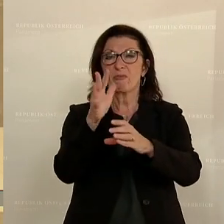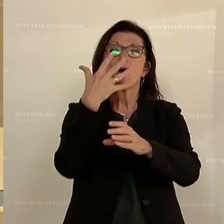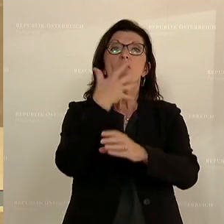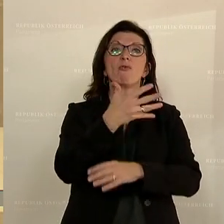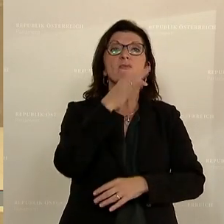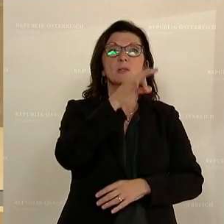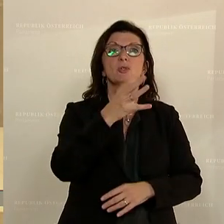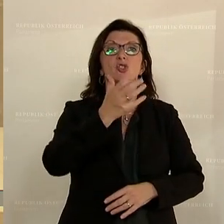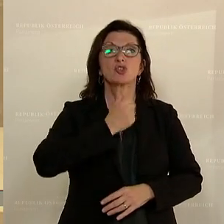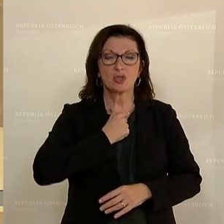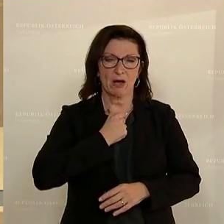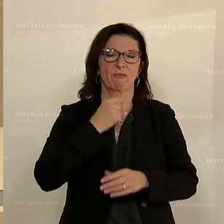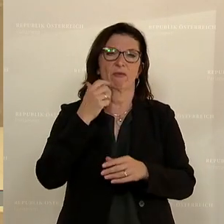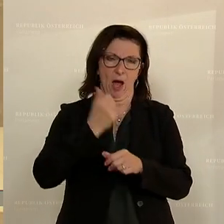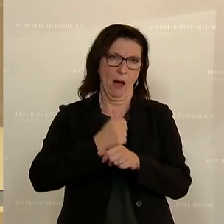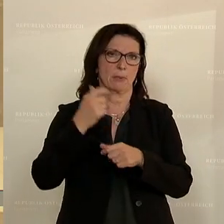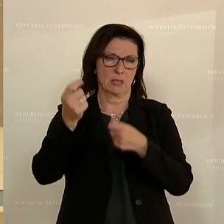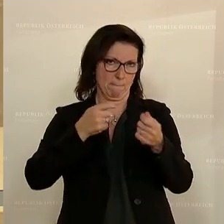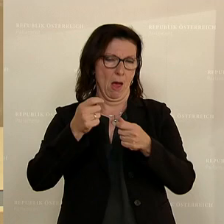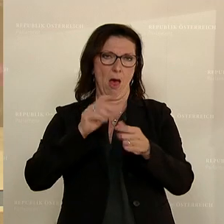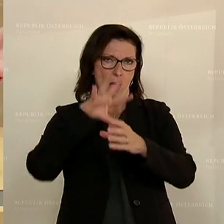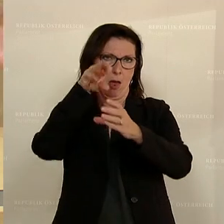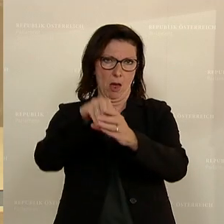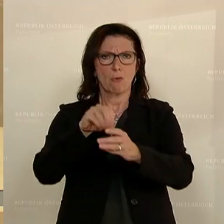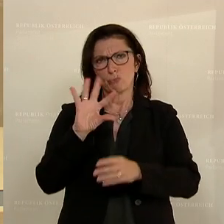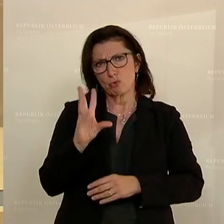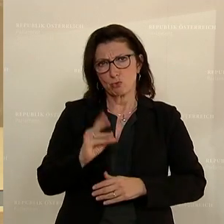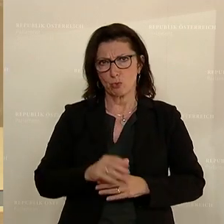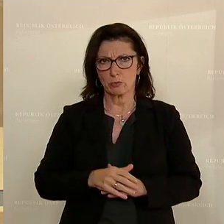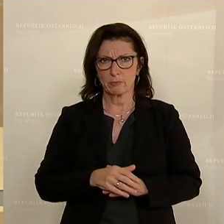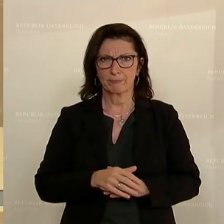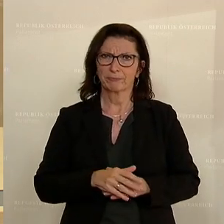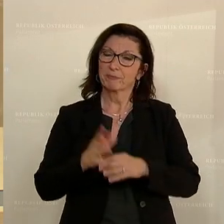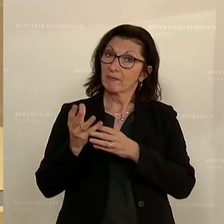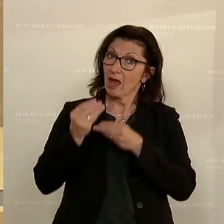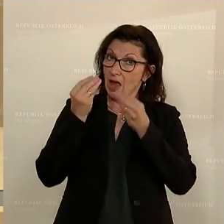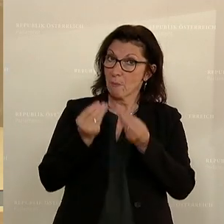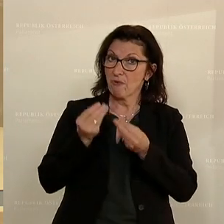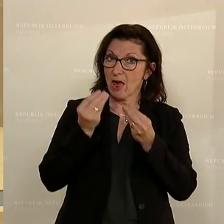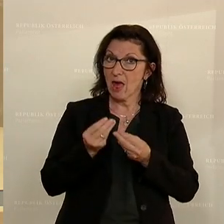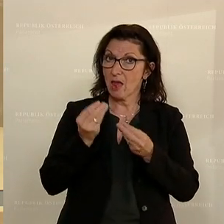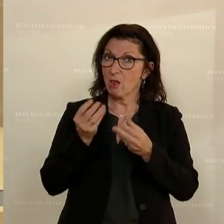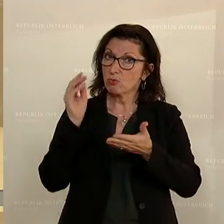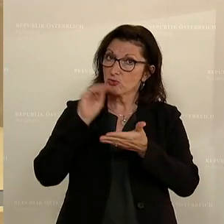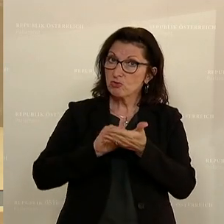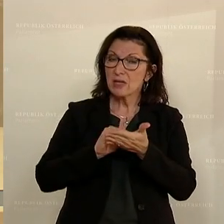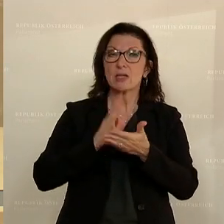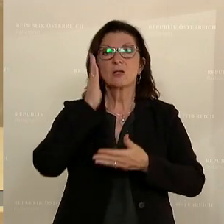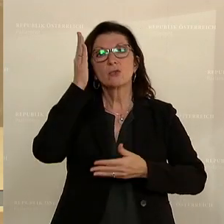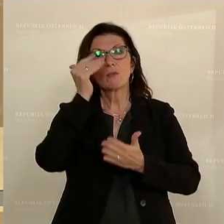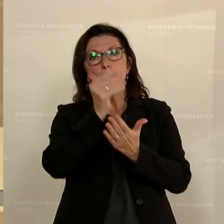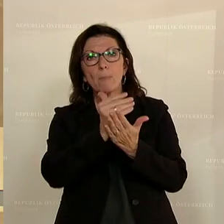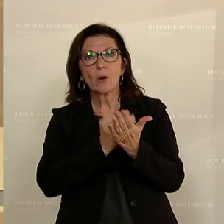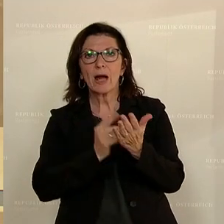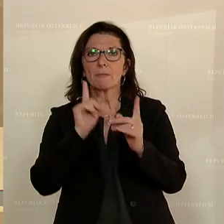und das ist eine sehr schöne Größenordnung. Die Empfehlungen sehen vor, dass die Programme künftig bessere